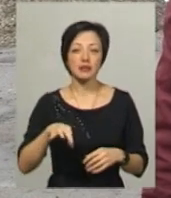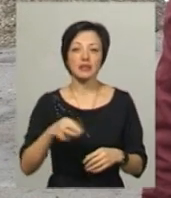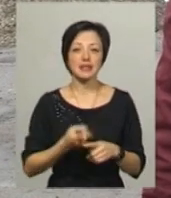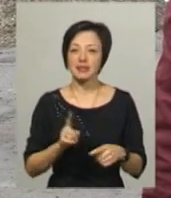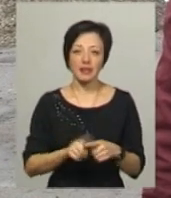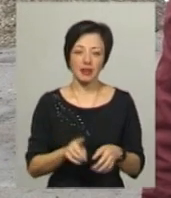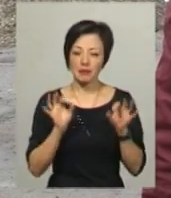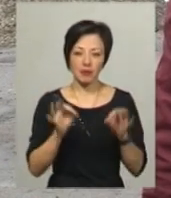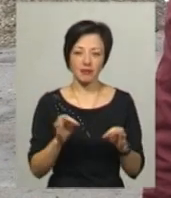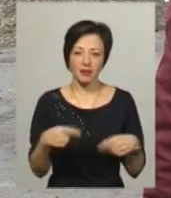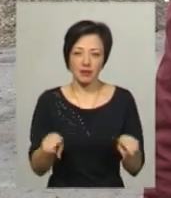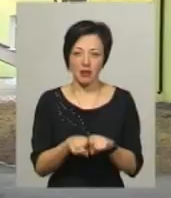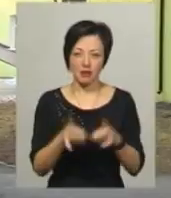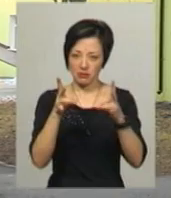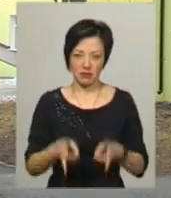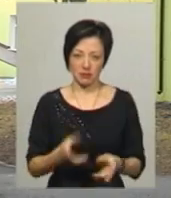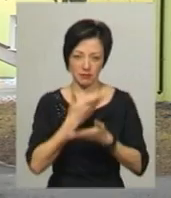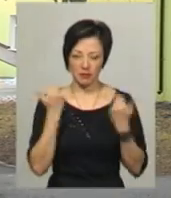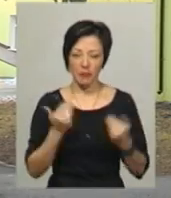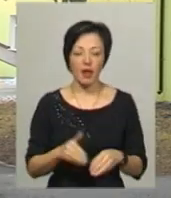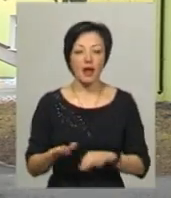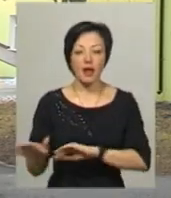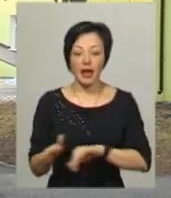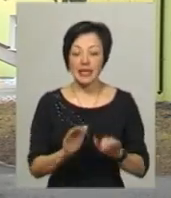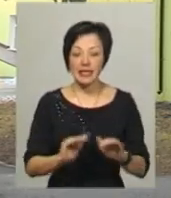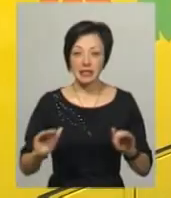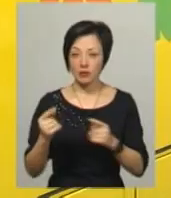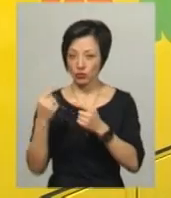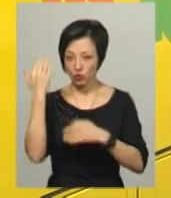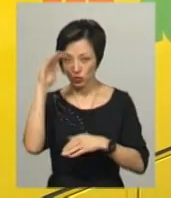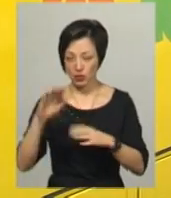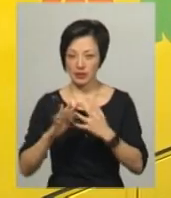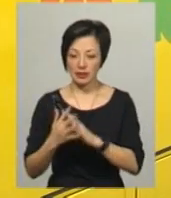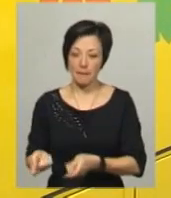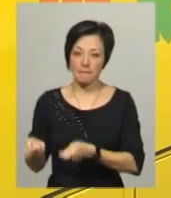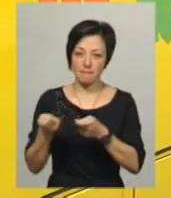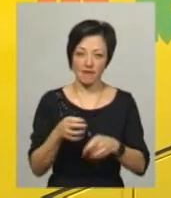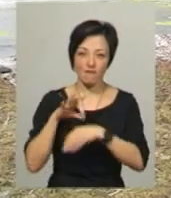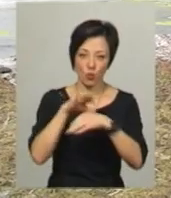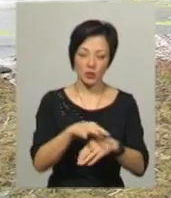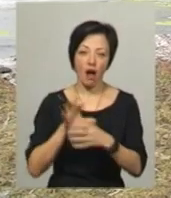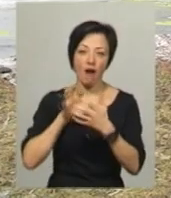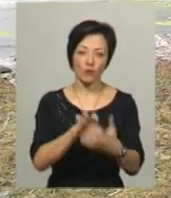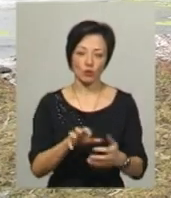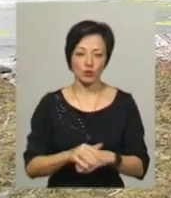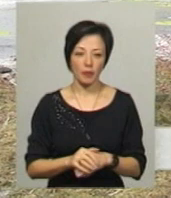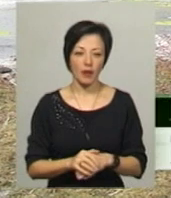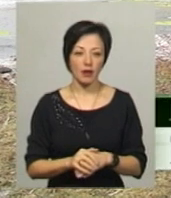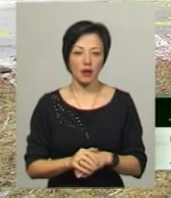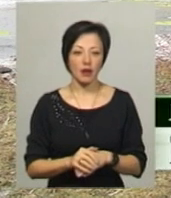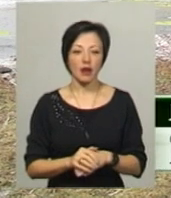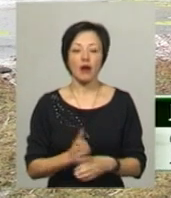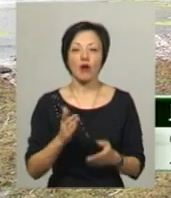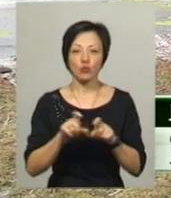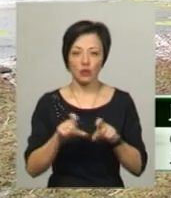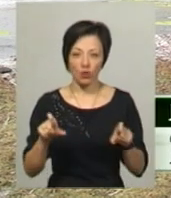це насправді все не настільки трагічно. Немісцевих учнів до лісових гранівців довозять шкільними автобусами. Комунальна установа, де